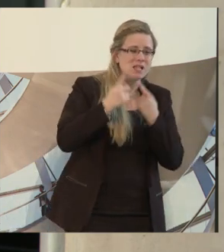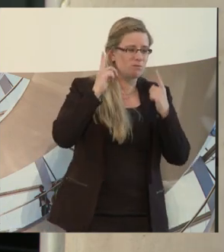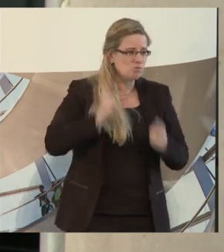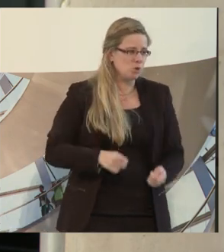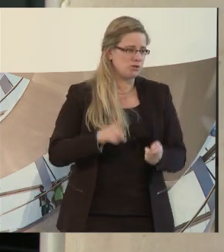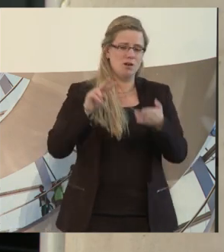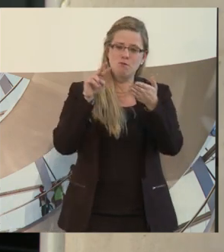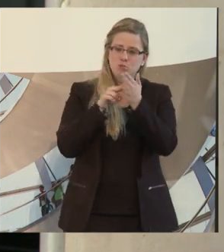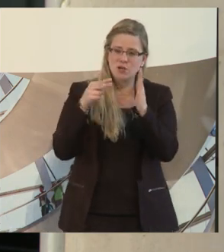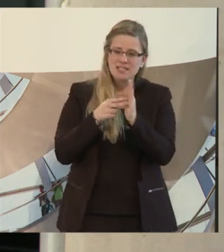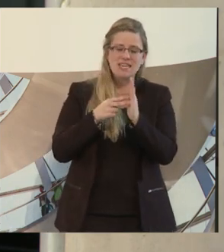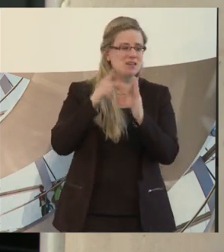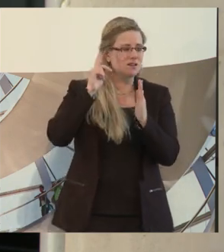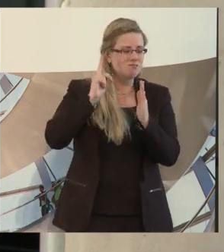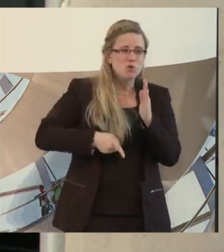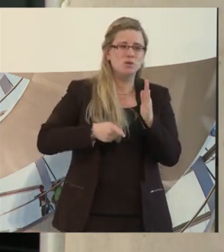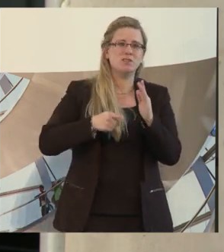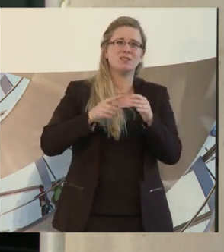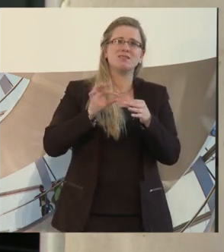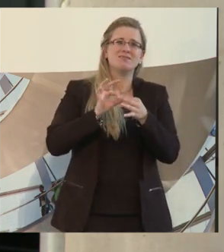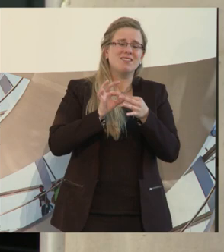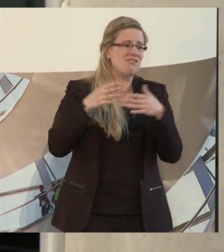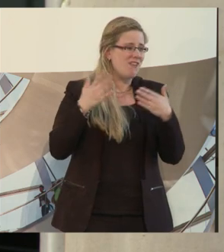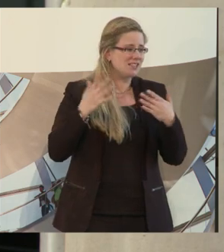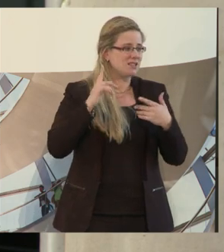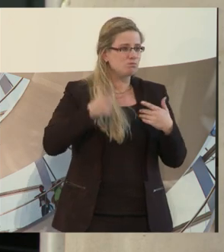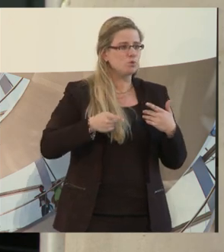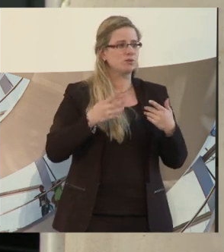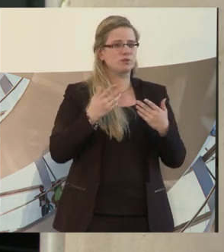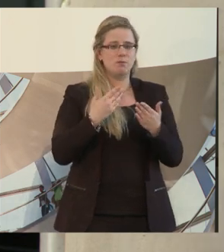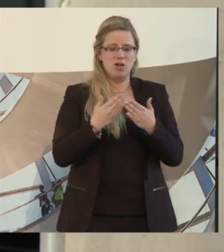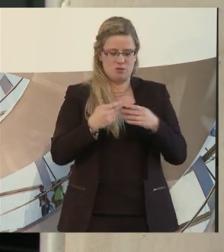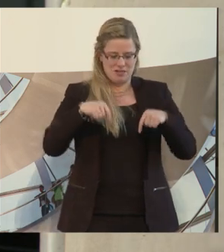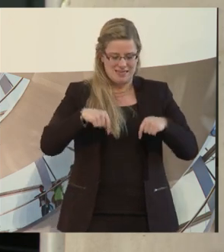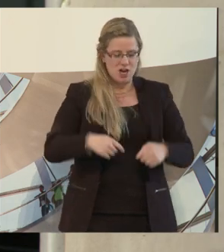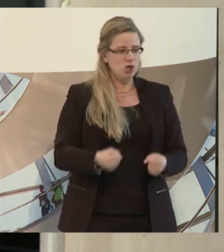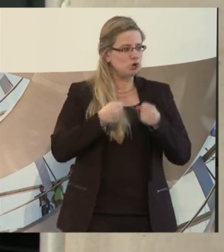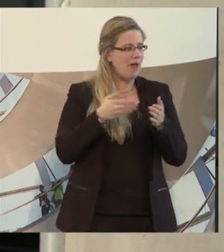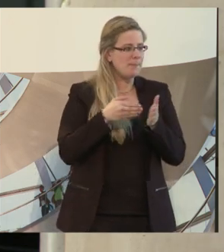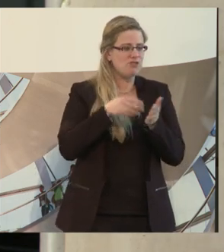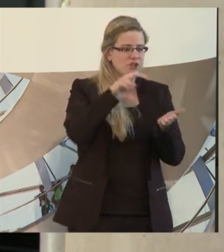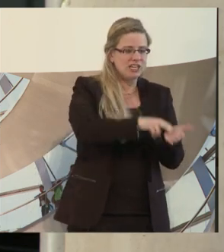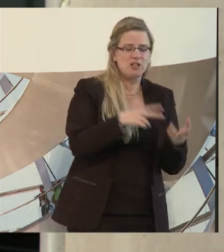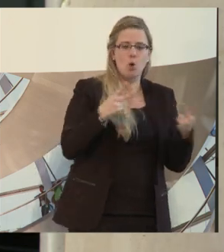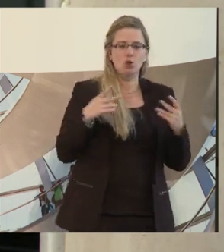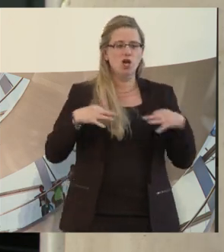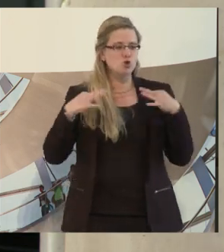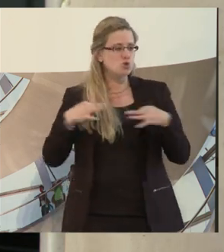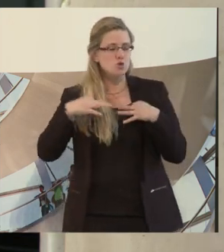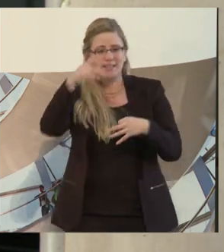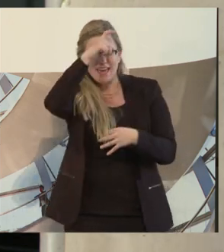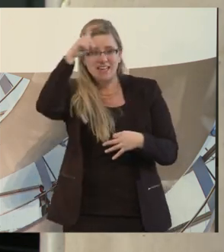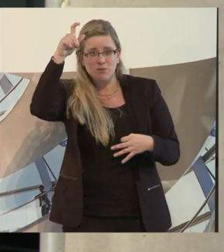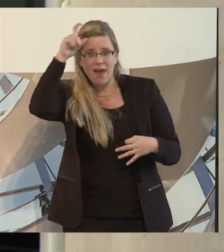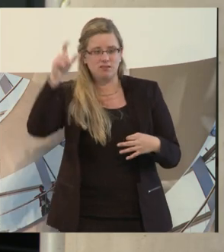wir müssen den Unternehmen die Angst nehmen, dass wir jetzt hier als Schwerbehindertenvertreter oder als Gesundheitsexperten oder so im Betrieb keine